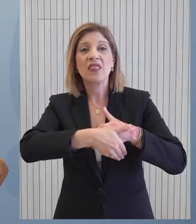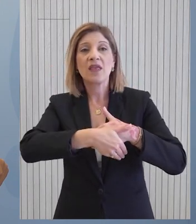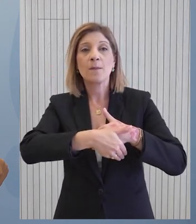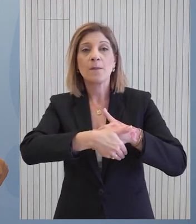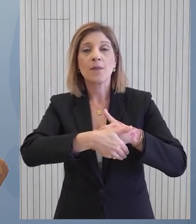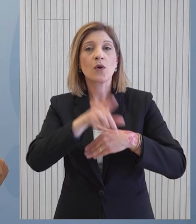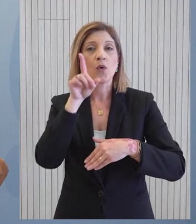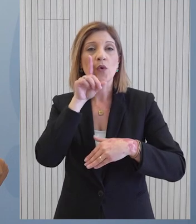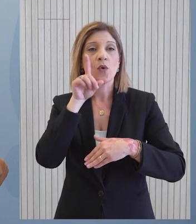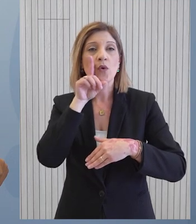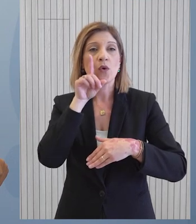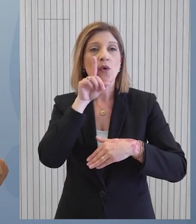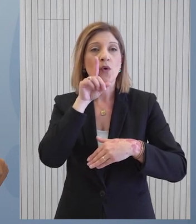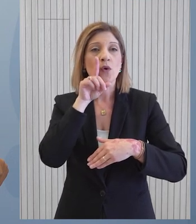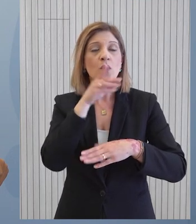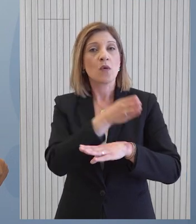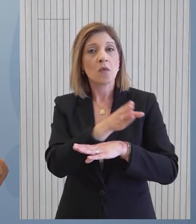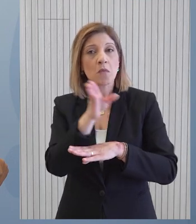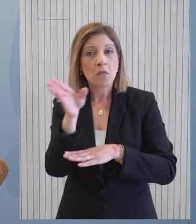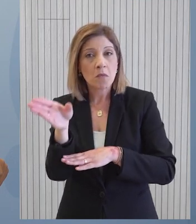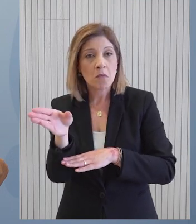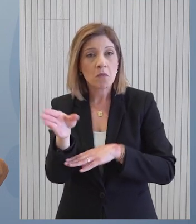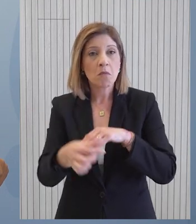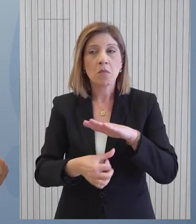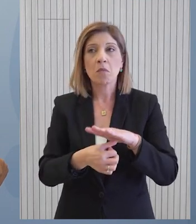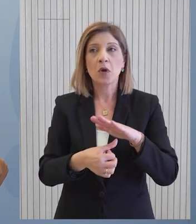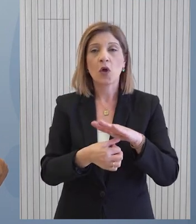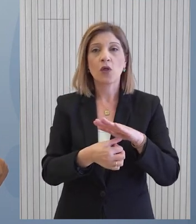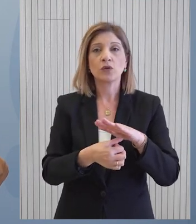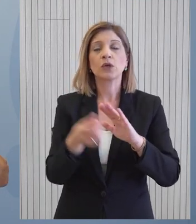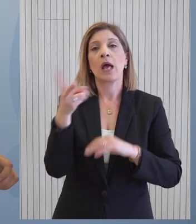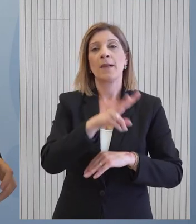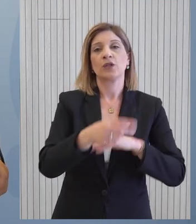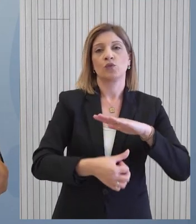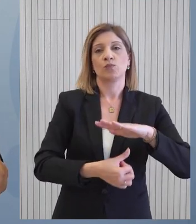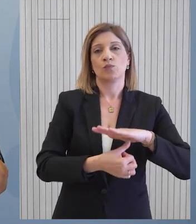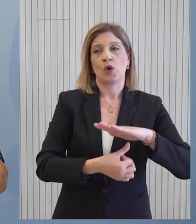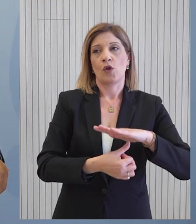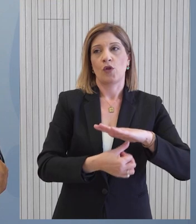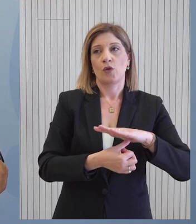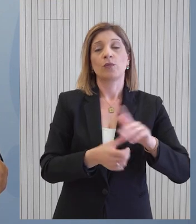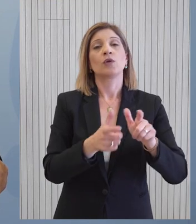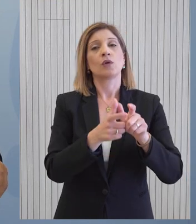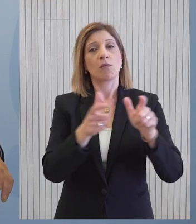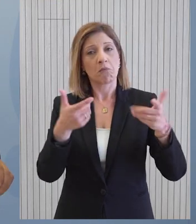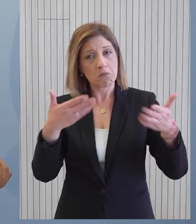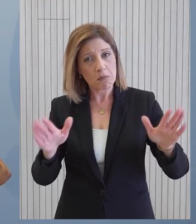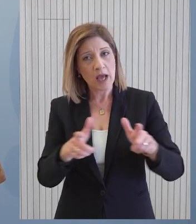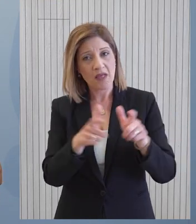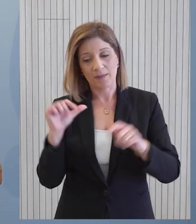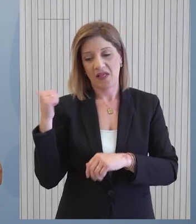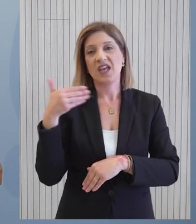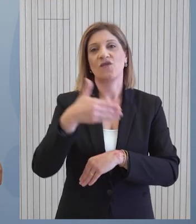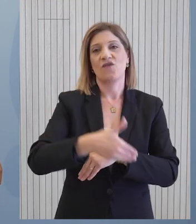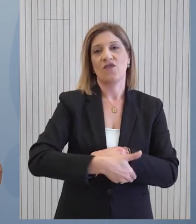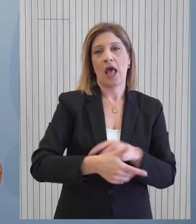Δημοκρατίας παρέθεσε δείπνος την κυρία Ολκίν χθες